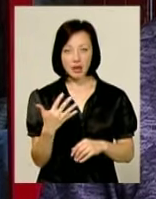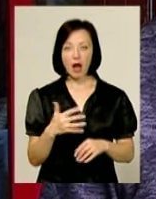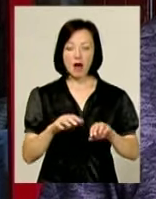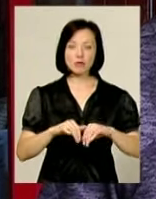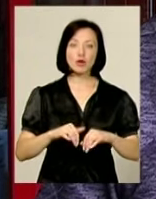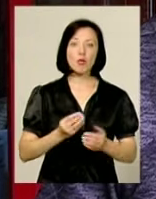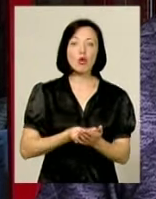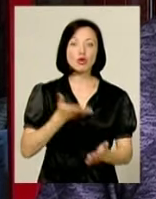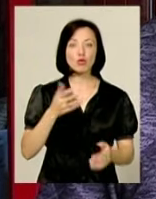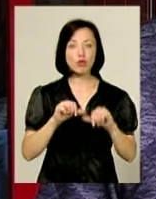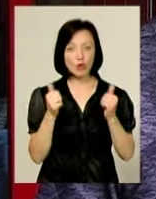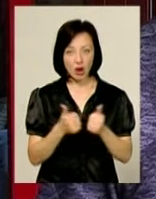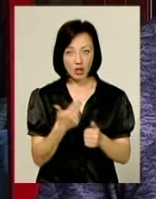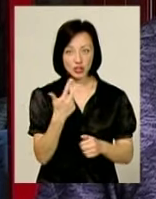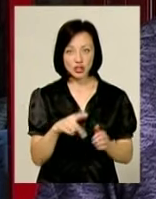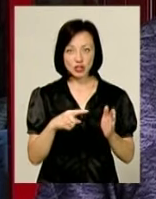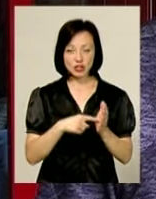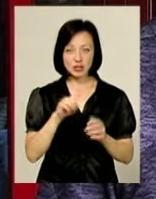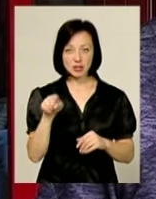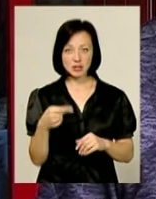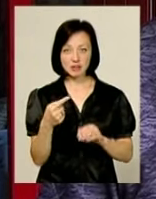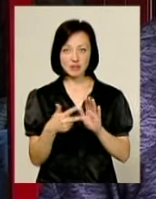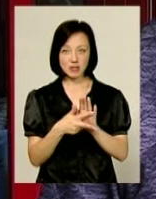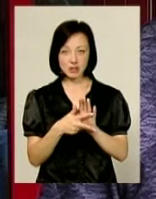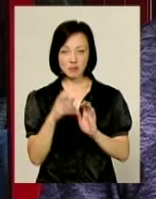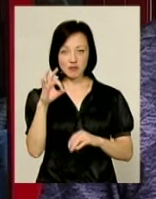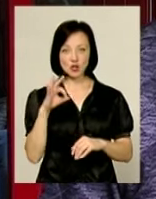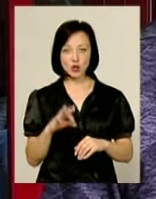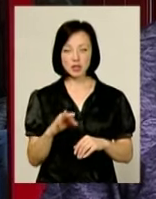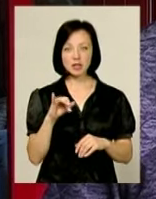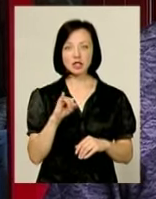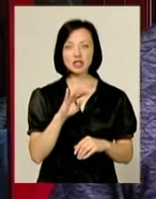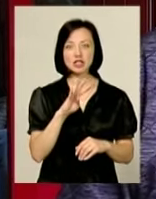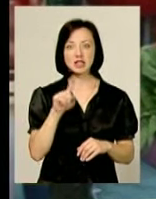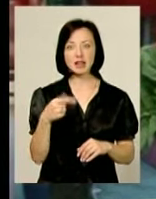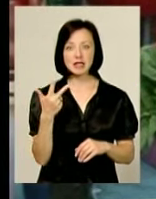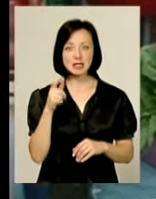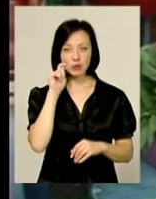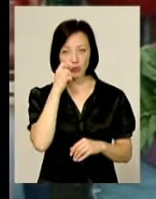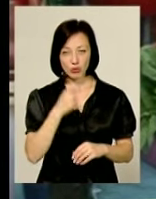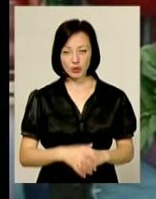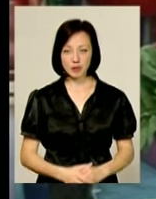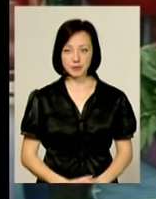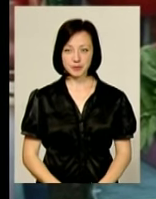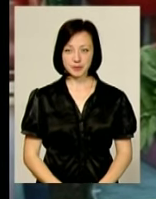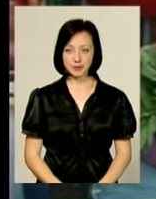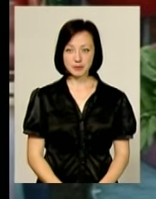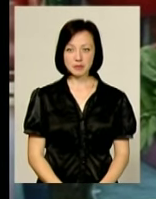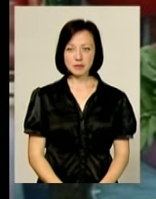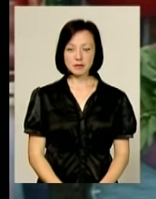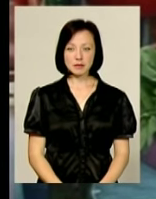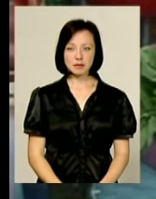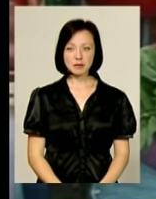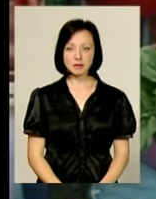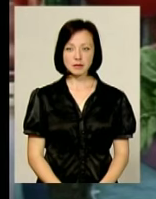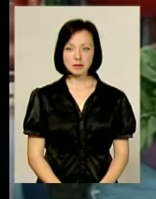на 36,8% і 4,3 – цибуля». Наталія Поліщук, Максим Захарченко